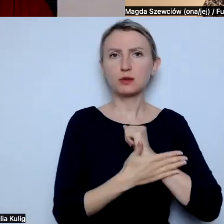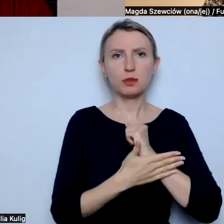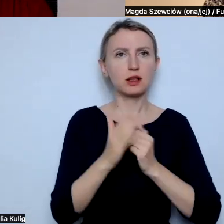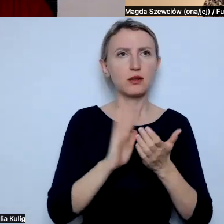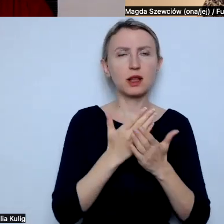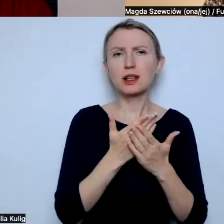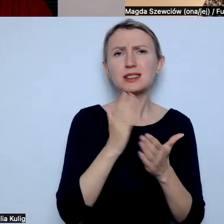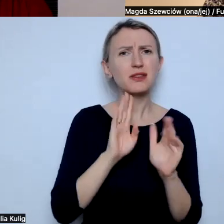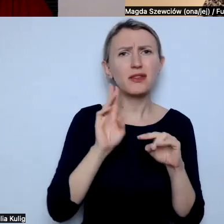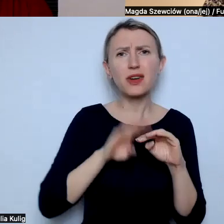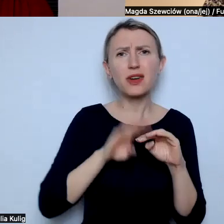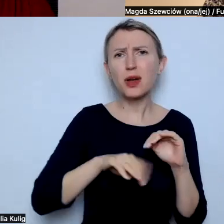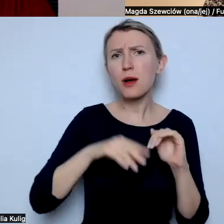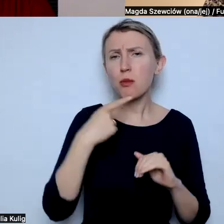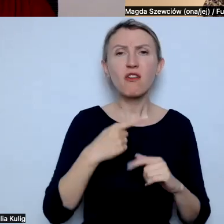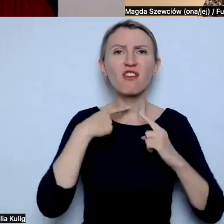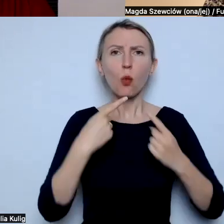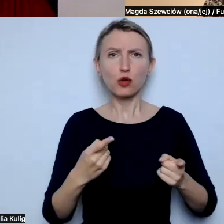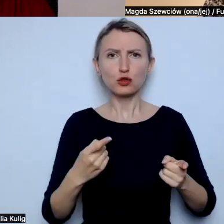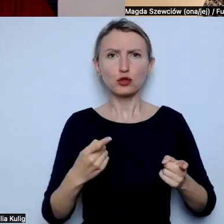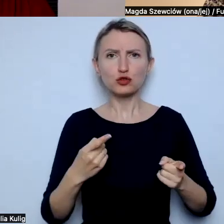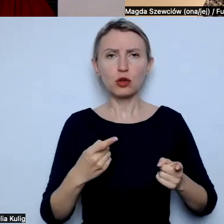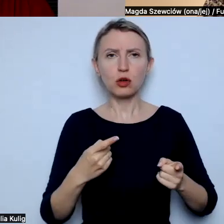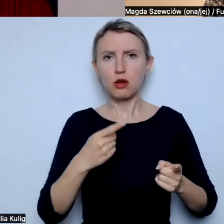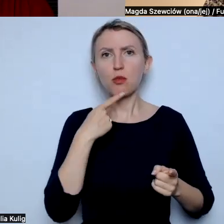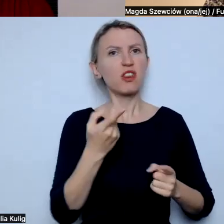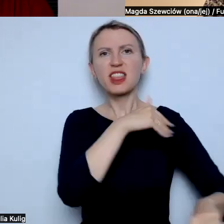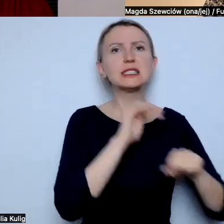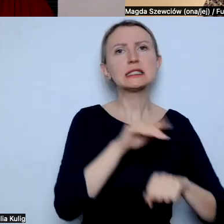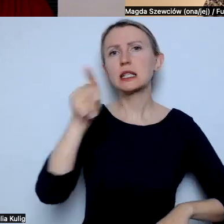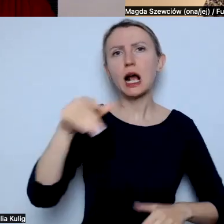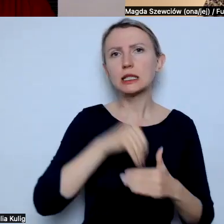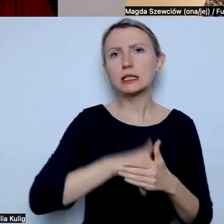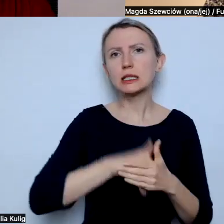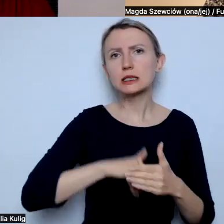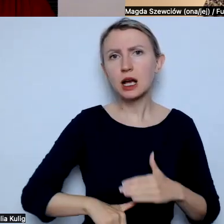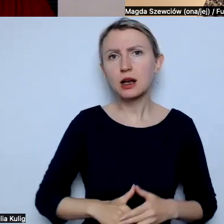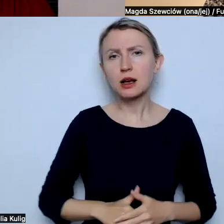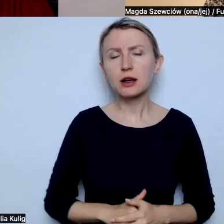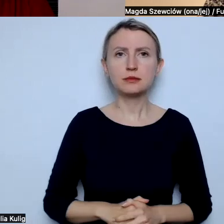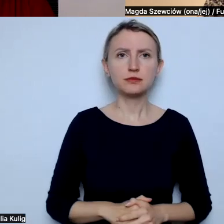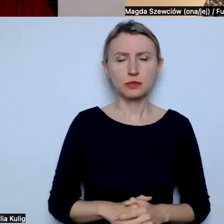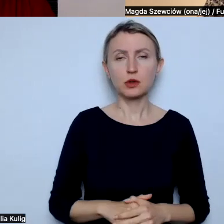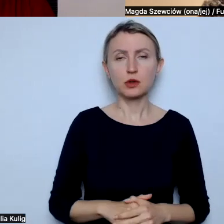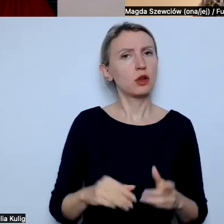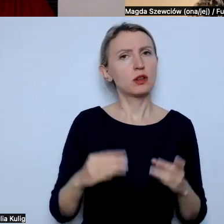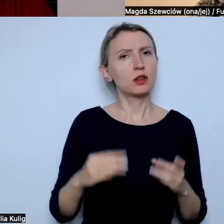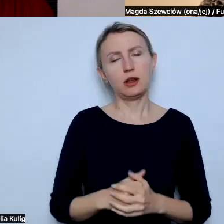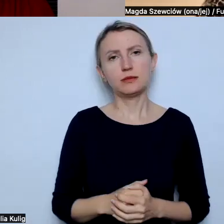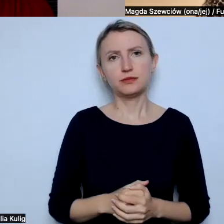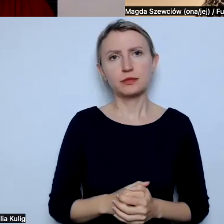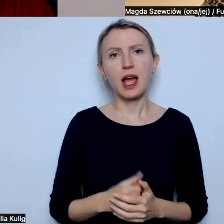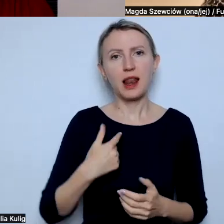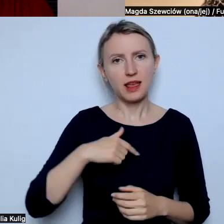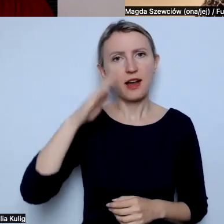banalna jak powiedzenie na głos, wyrażenie niezgody na to, co się dzieje, jest super ważna. Choć oczywiście zdaję